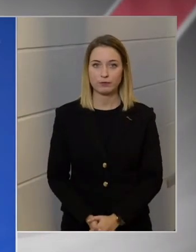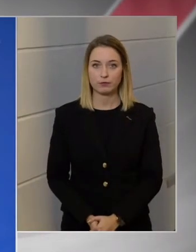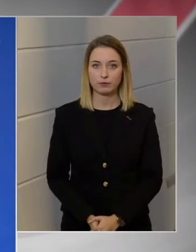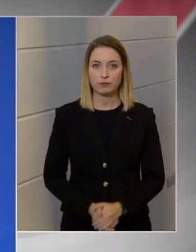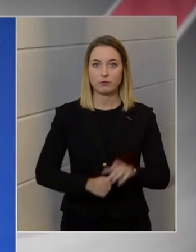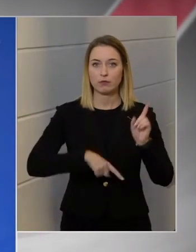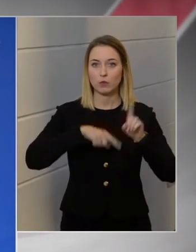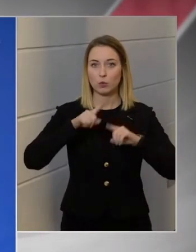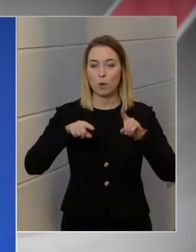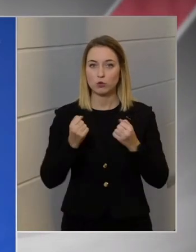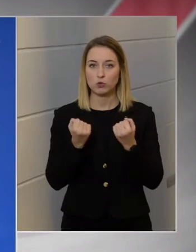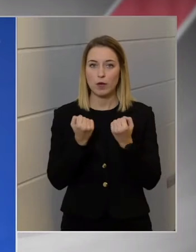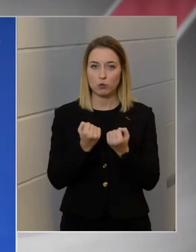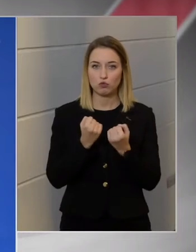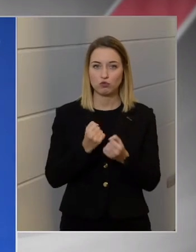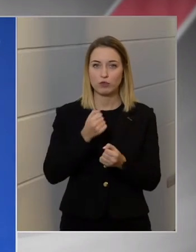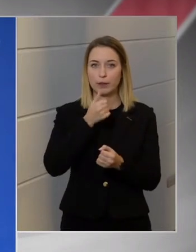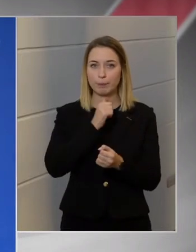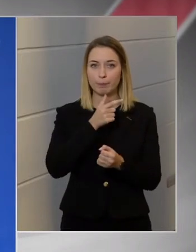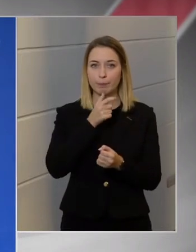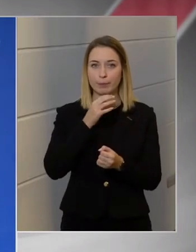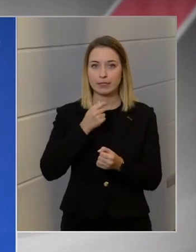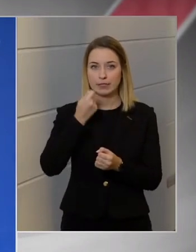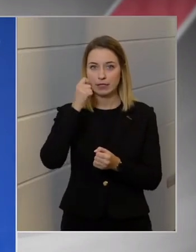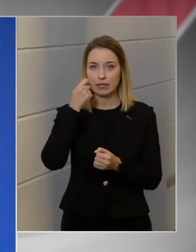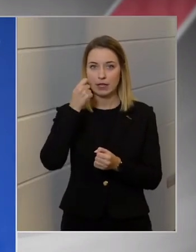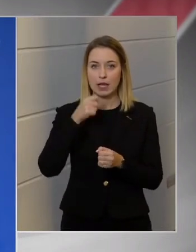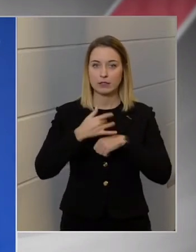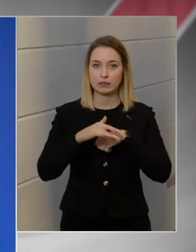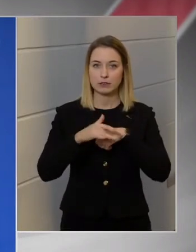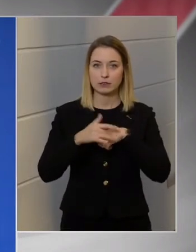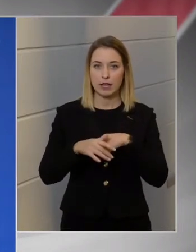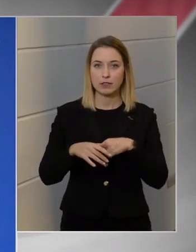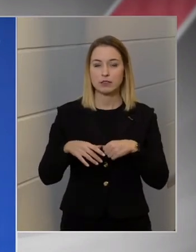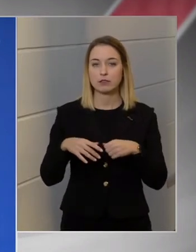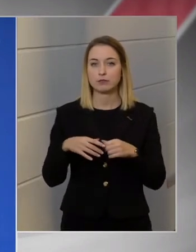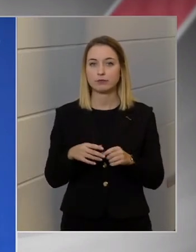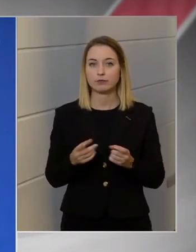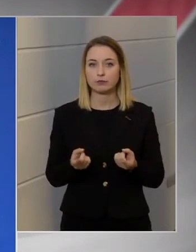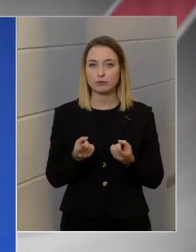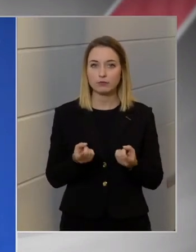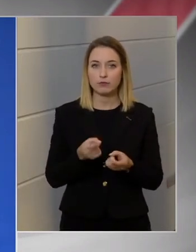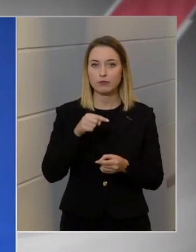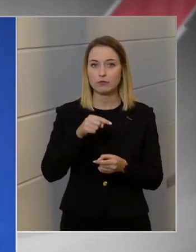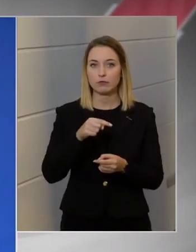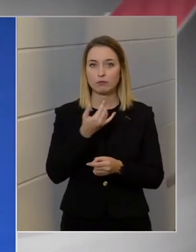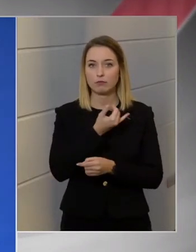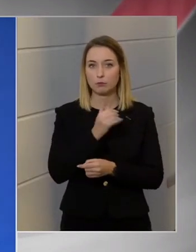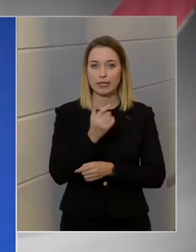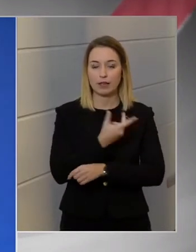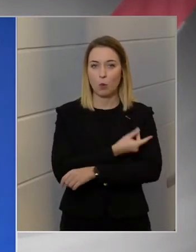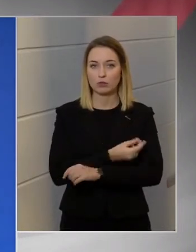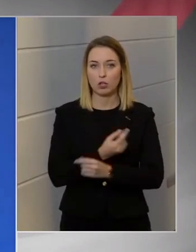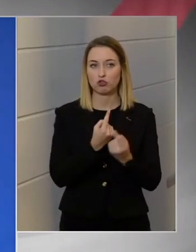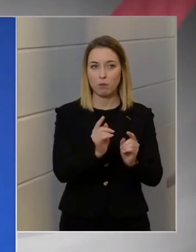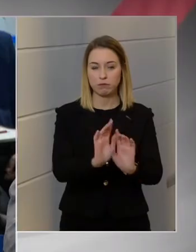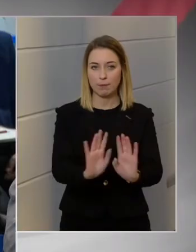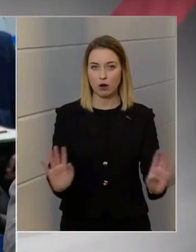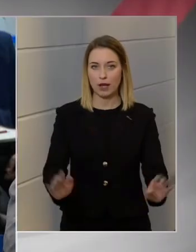Különböző erősségű a PCR-teszteket gyártó és forgalmazó cégek lobbyja a különböző országokban, azt mondta, hogy milyenki oltassa be magát.